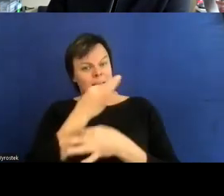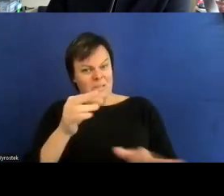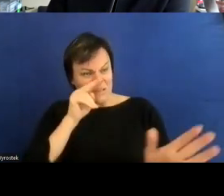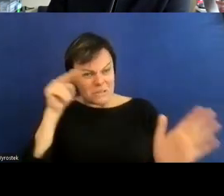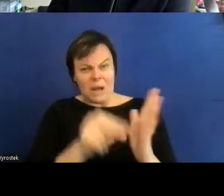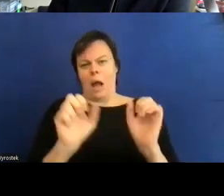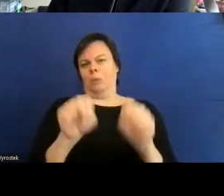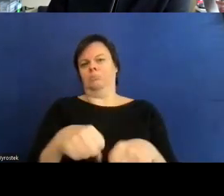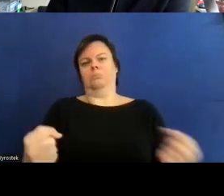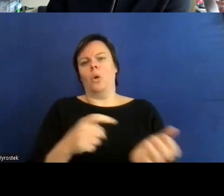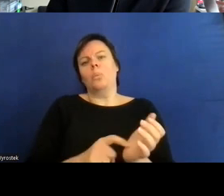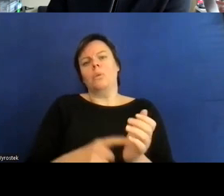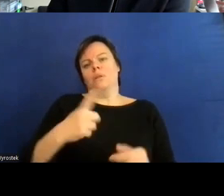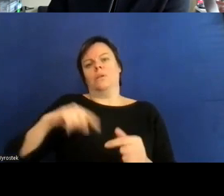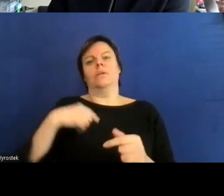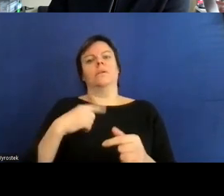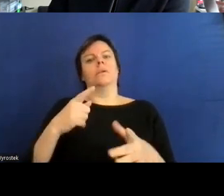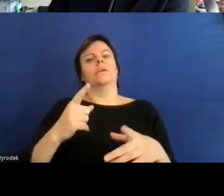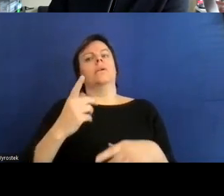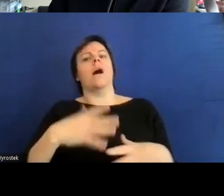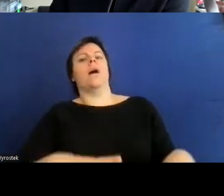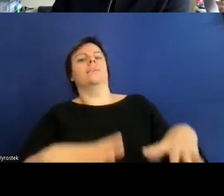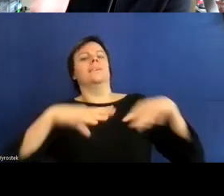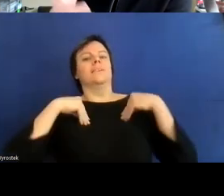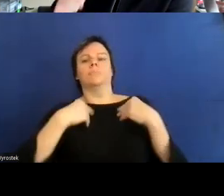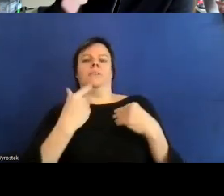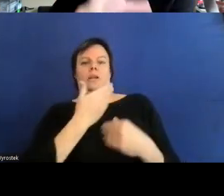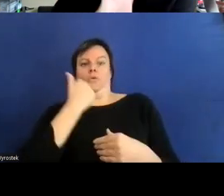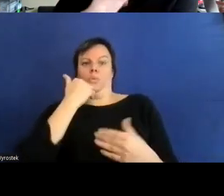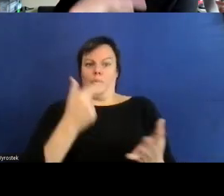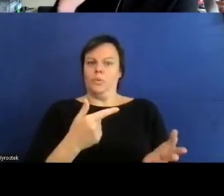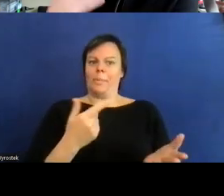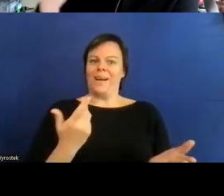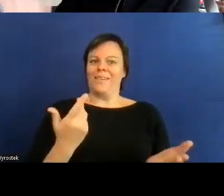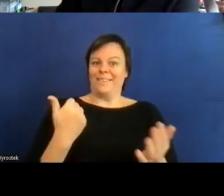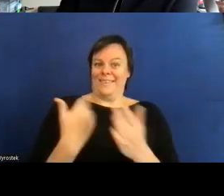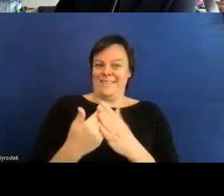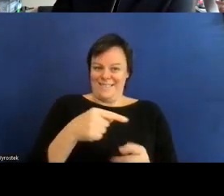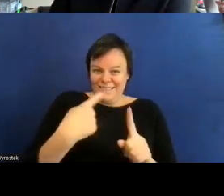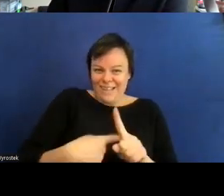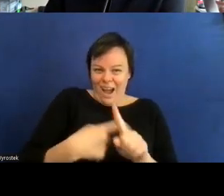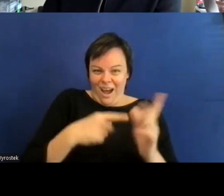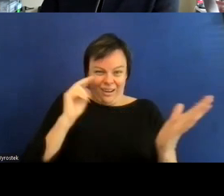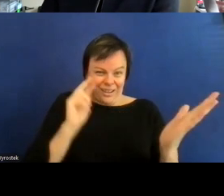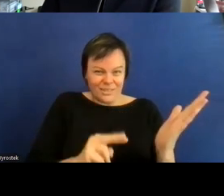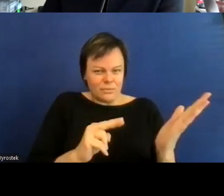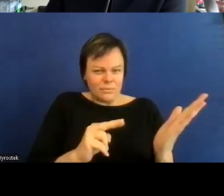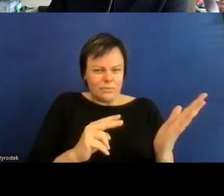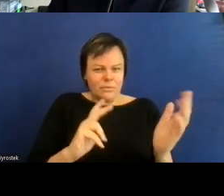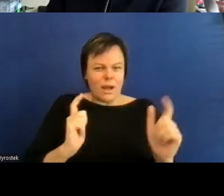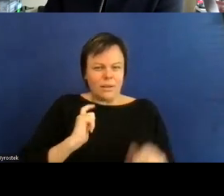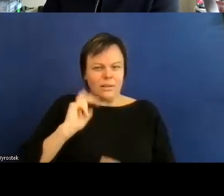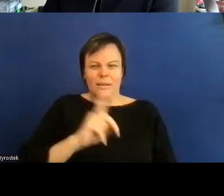diesen zahlen weil es eigentlich unlogisch ist dass also diese diese leichteren form der menschlichen behinderung